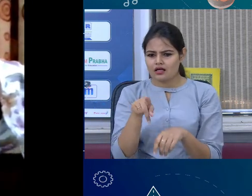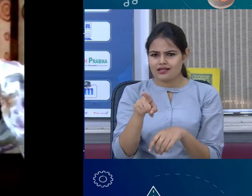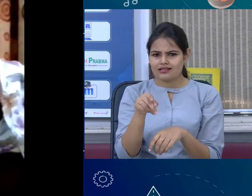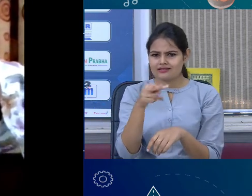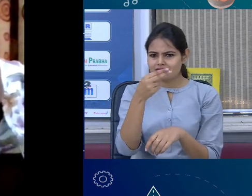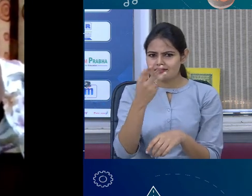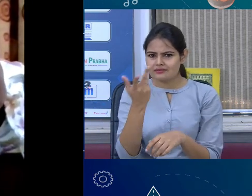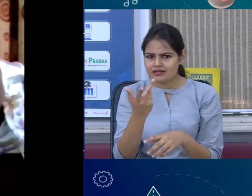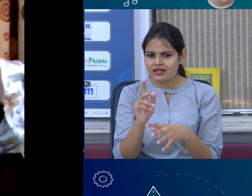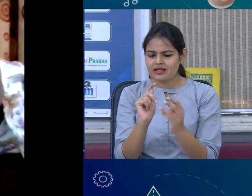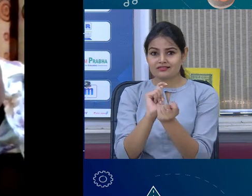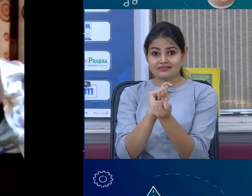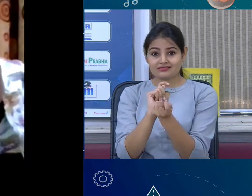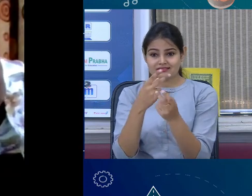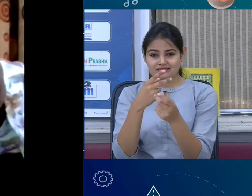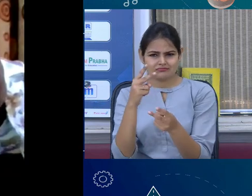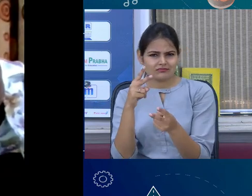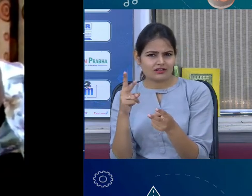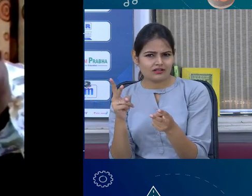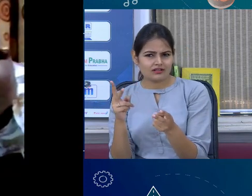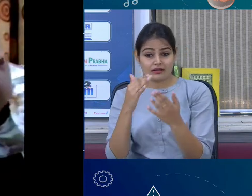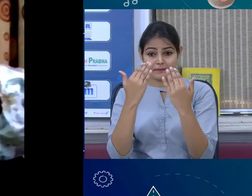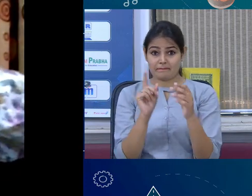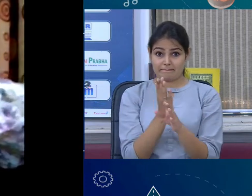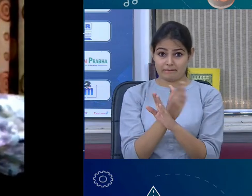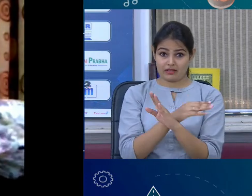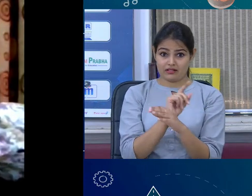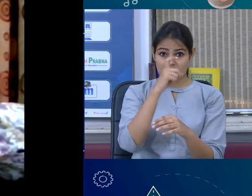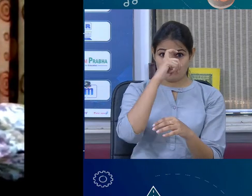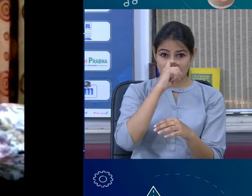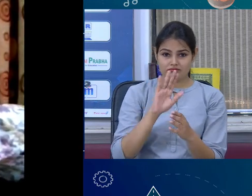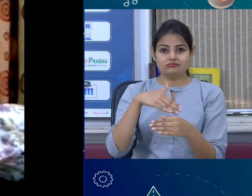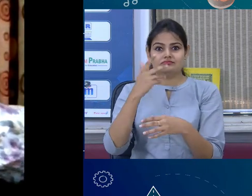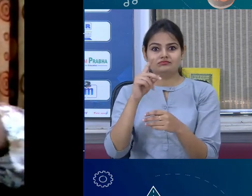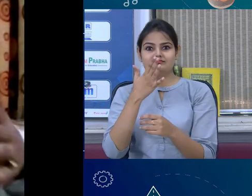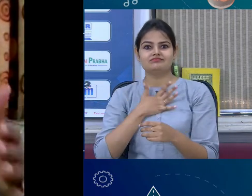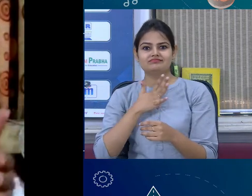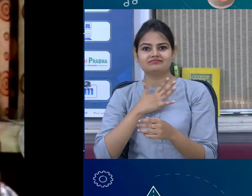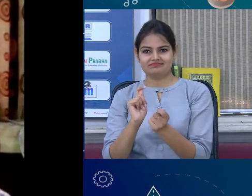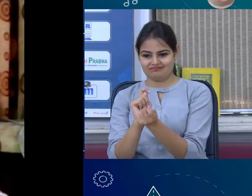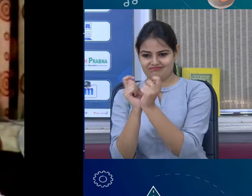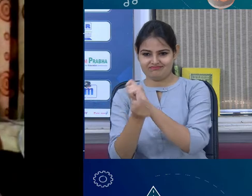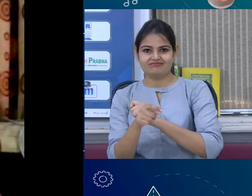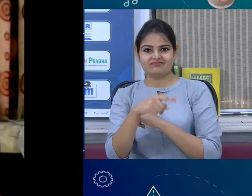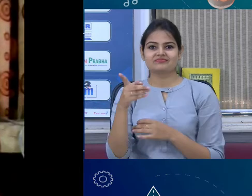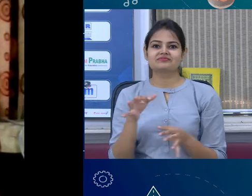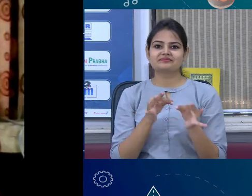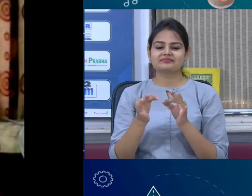कलर ब्लू था और फिर पास मिलेग बाद यह कलर गरीन हो गया इता है क्यों डिक